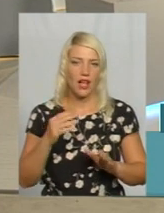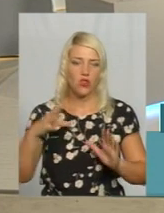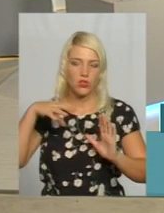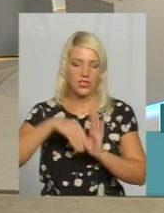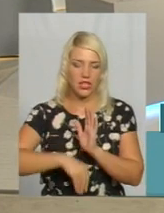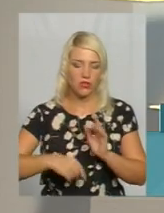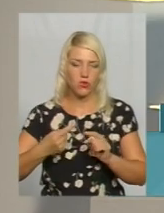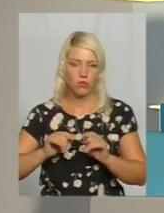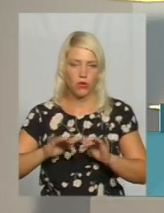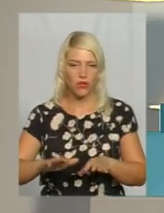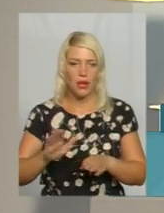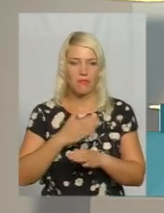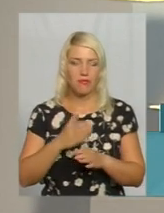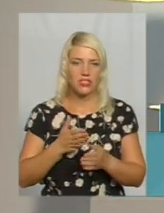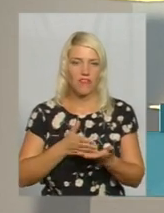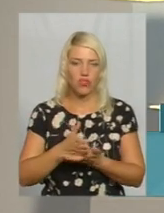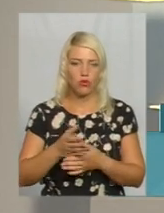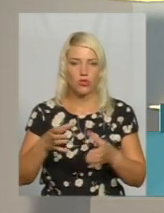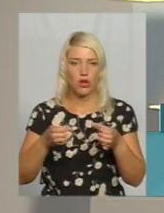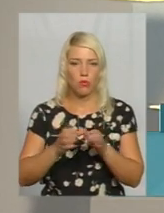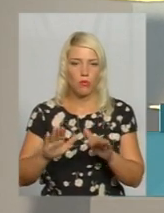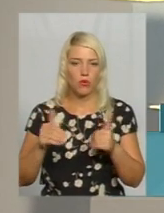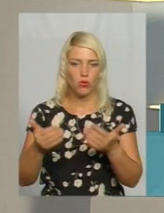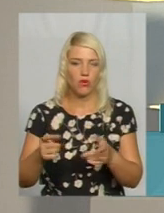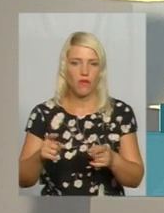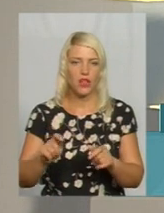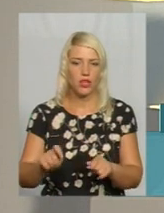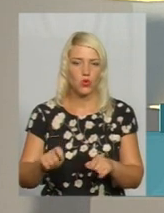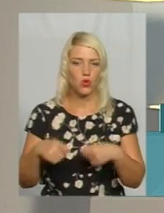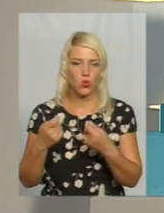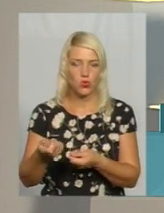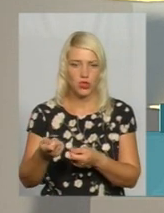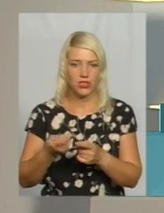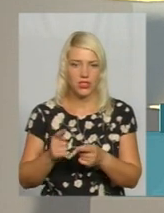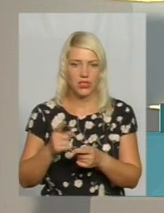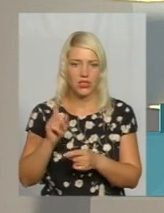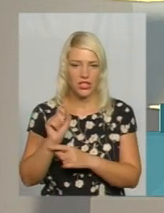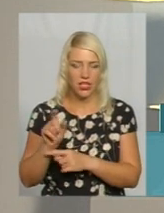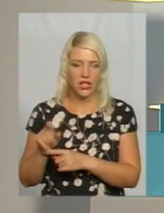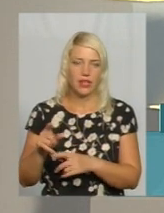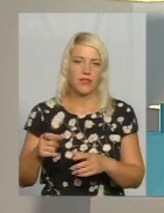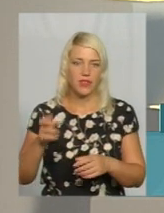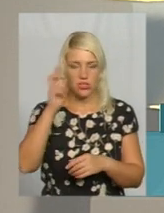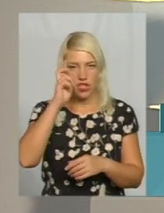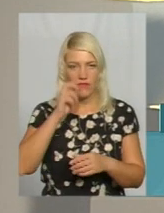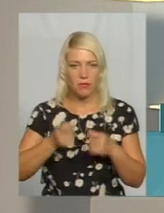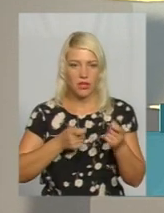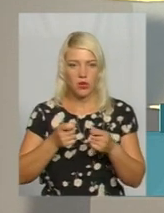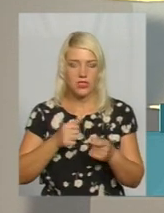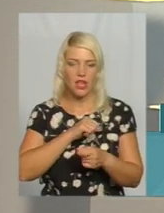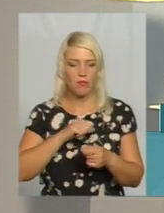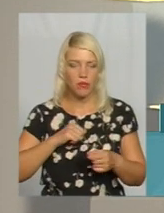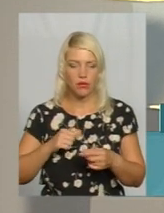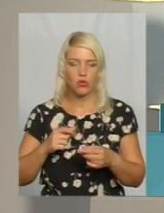що міжвідомча група пропонувала доручити обласним державним адміністраціям самостійно визначати доцільність